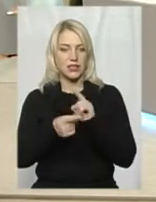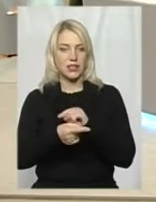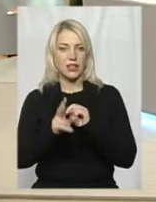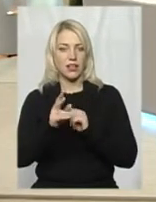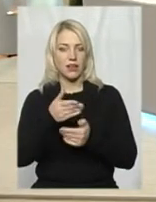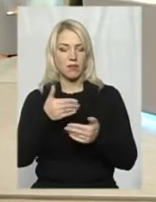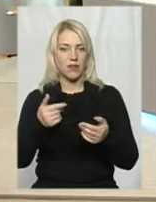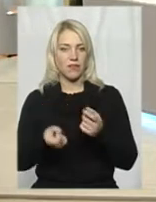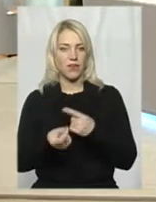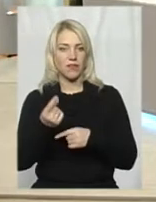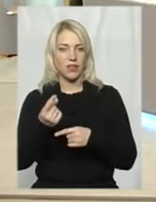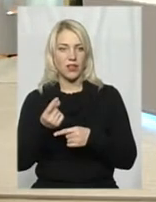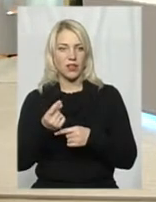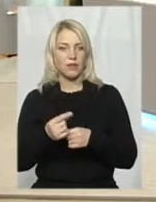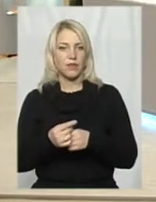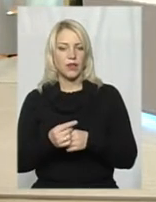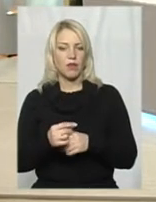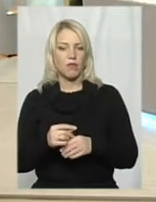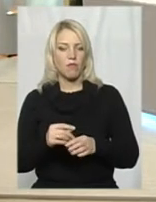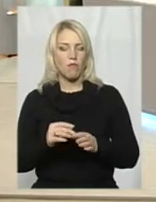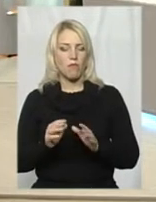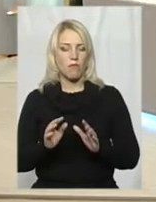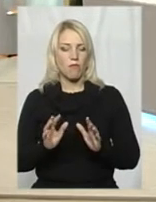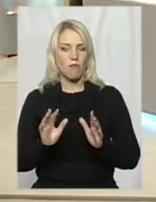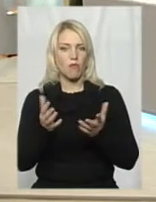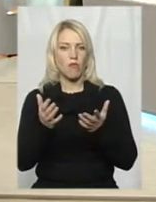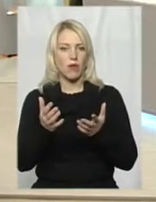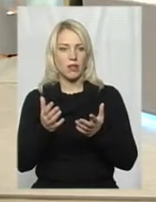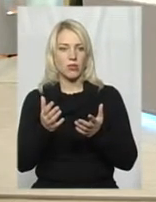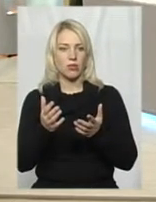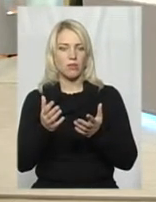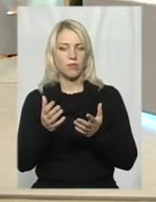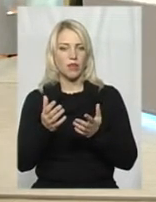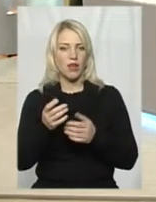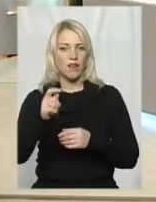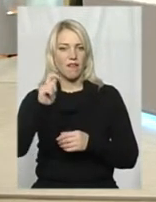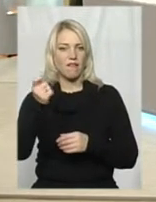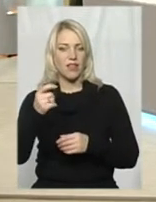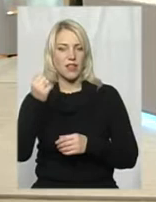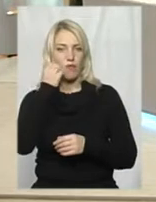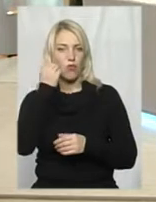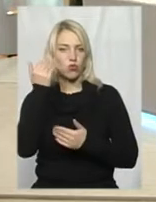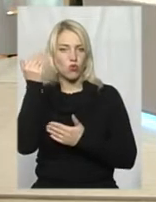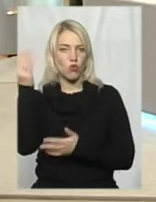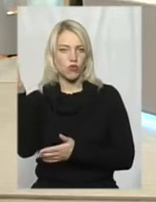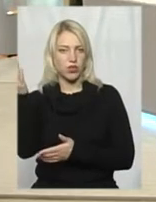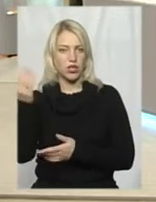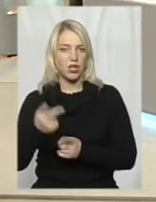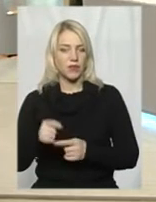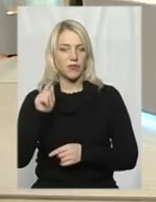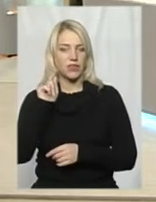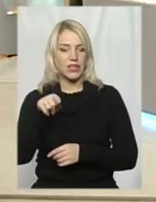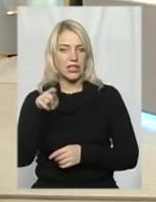виявили, елементом гібридної війни в Московії. Бо в тих самих